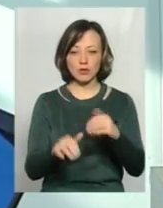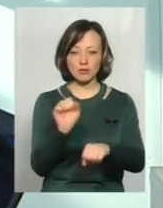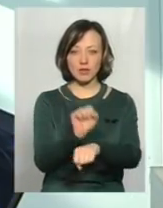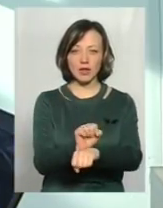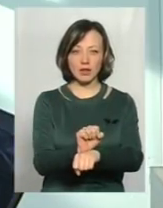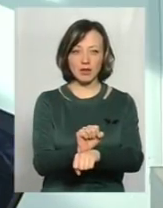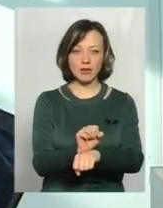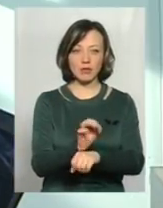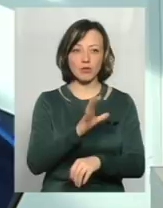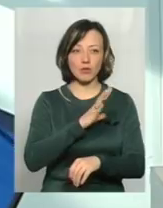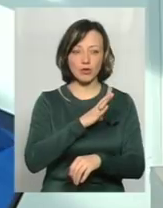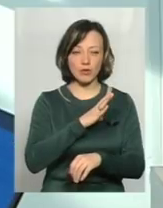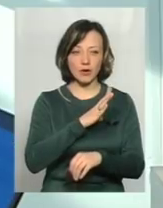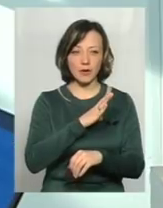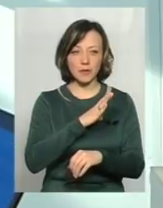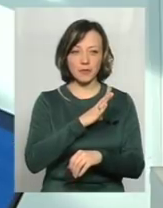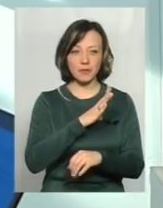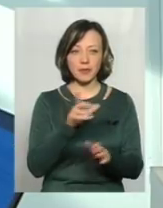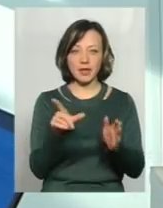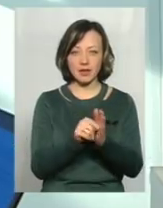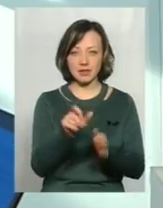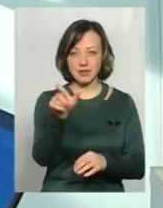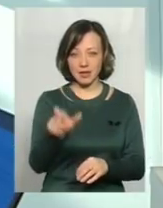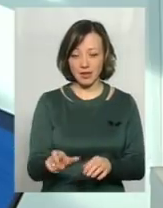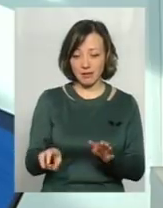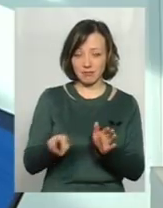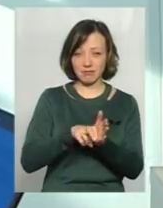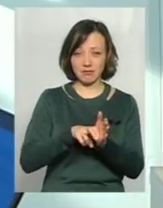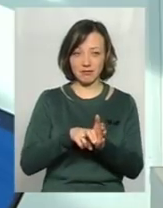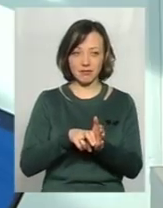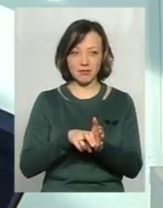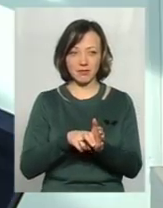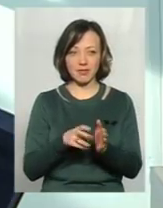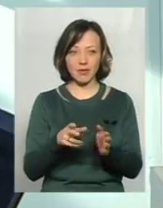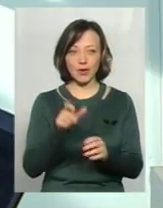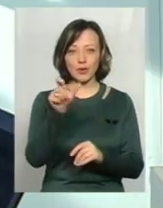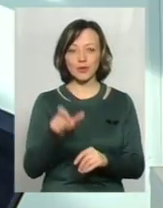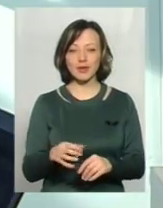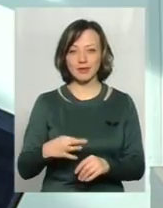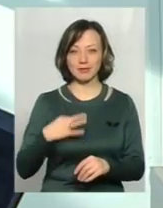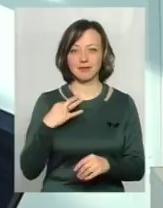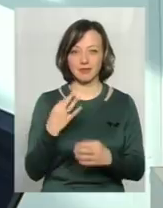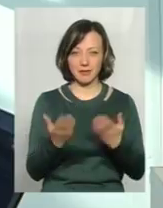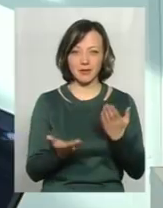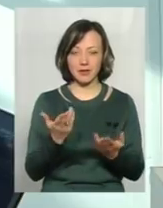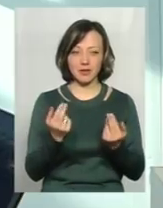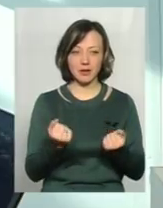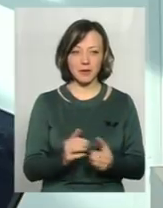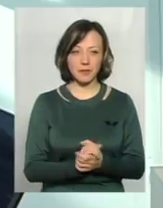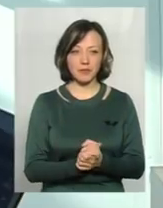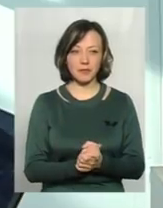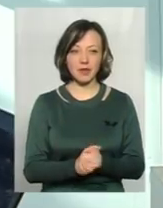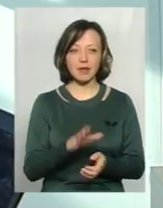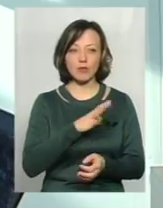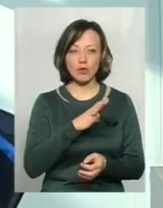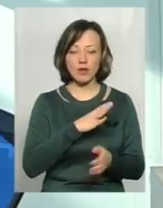виїзді з міста він був з клієнтом. Бо ж нам людина, напевно, перелякалася. Так, так, і були